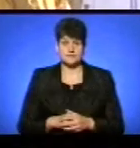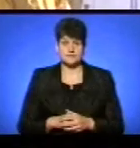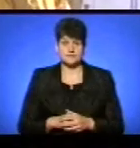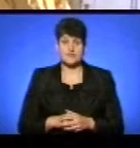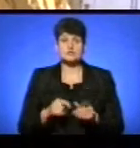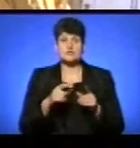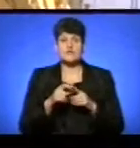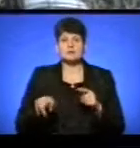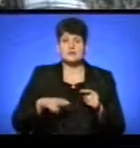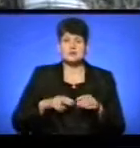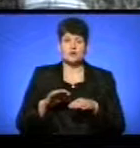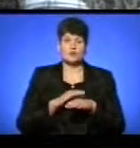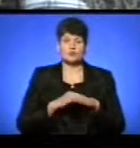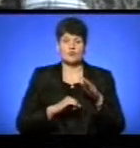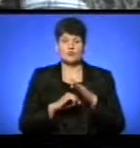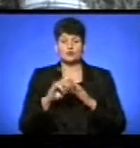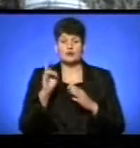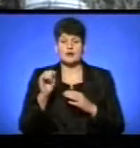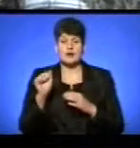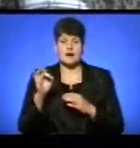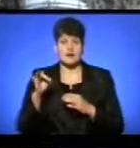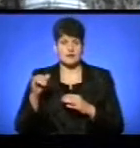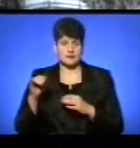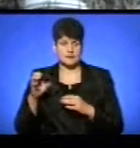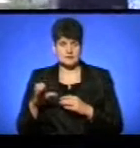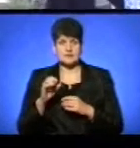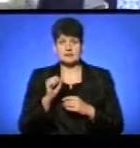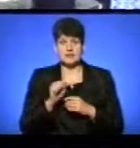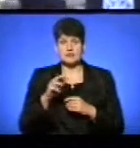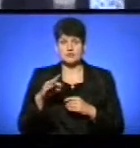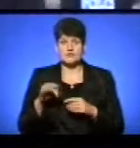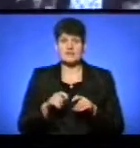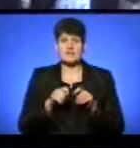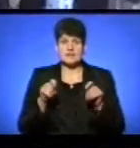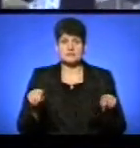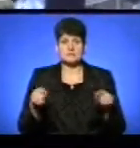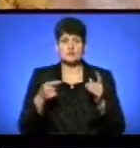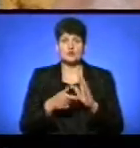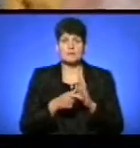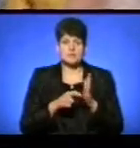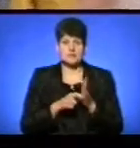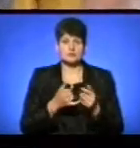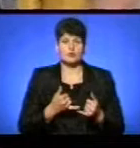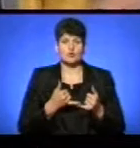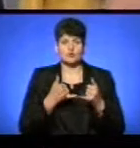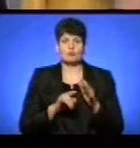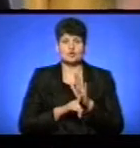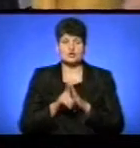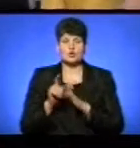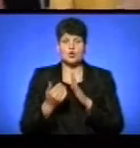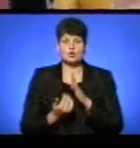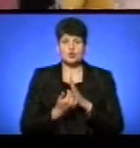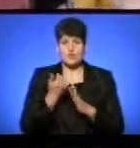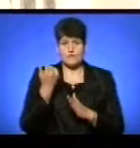словами директора благодійного фонду «Карітас» отця Андрія Марчука, відкриття реабілітаційного кабінету приурочили до початку нового